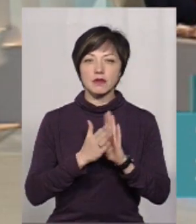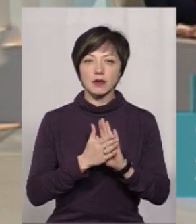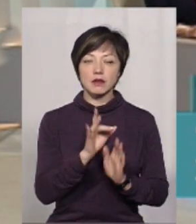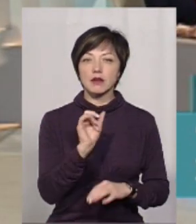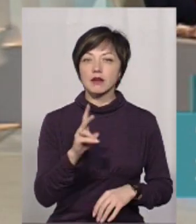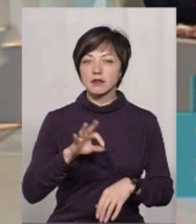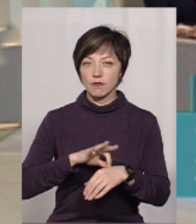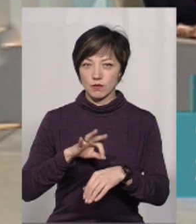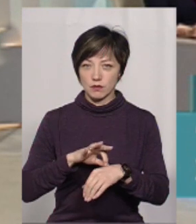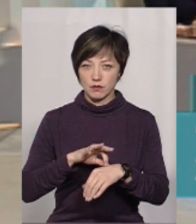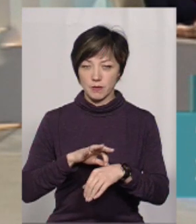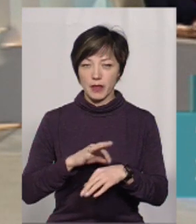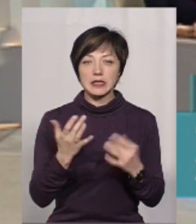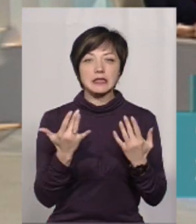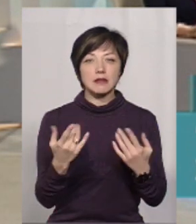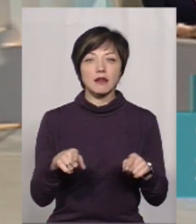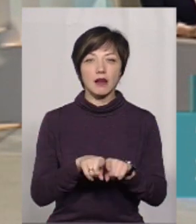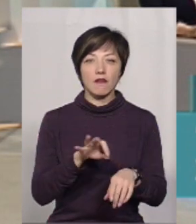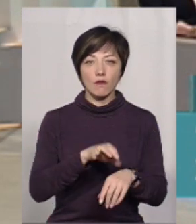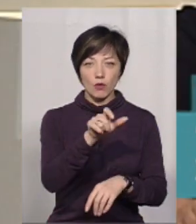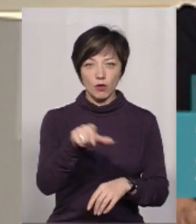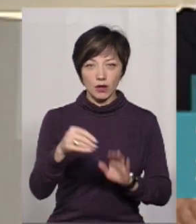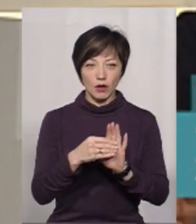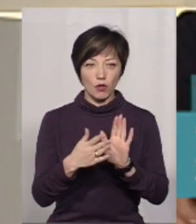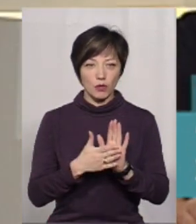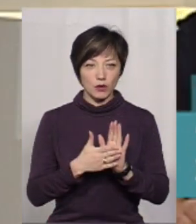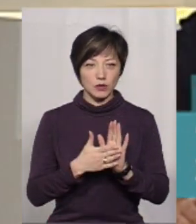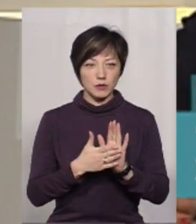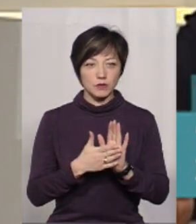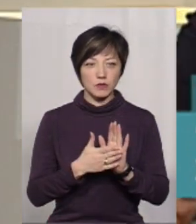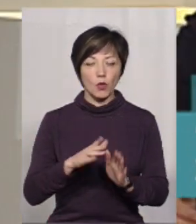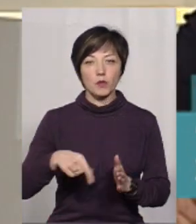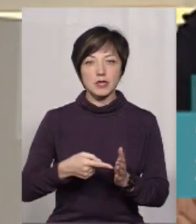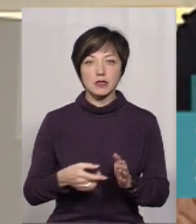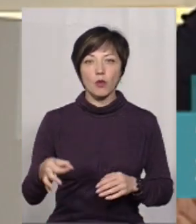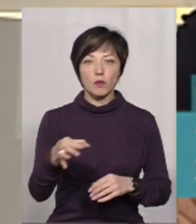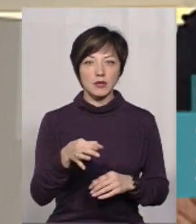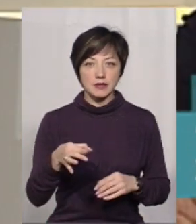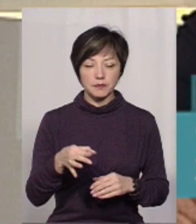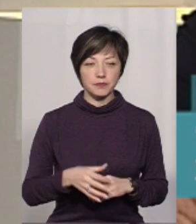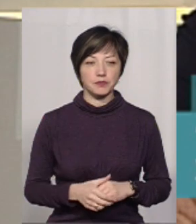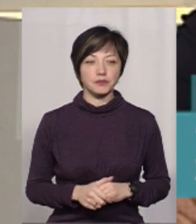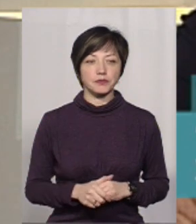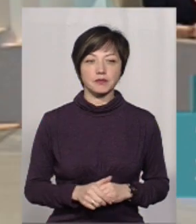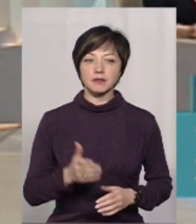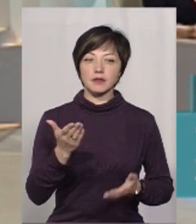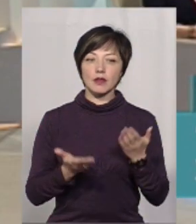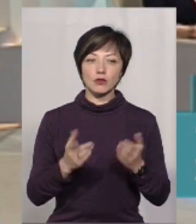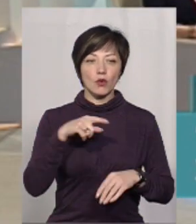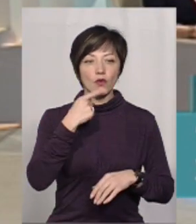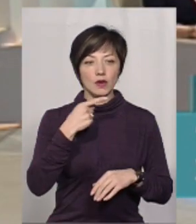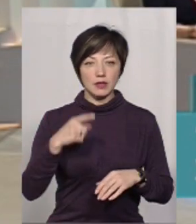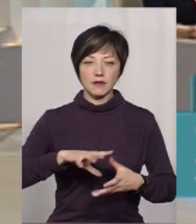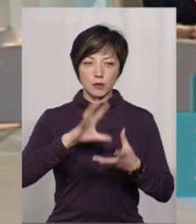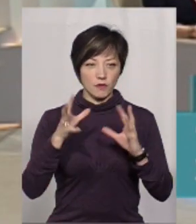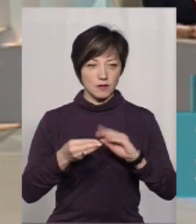онкозахворюваністю. Скільки таке хворе стоїть на обліку в місті, області? Якщо ми будемо говорити